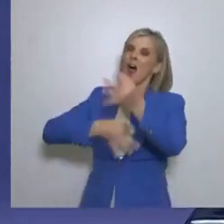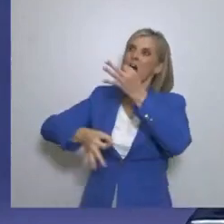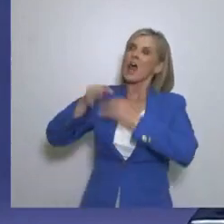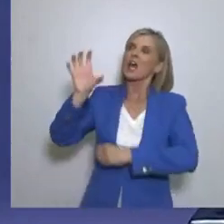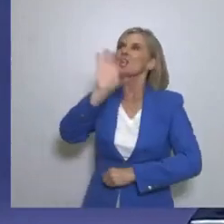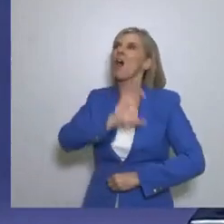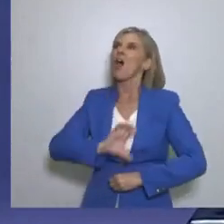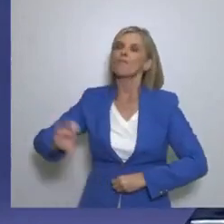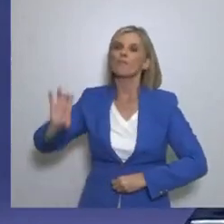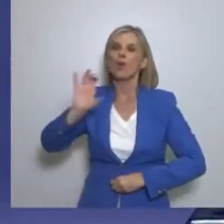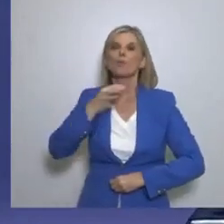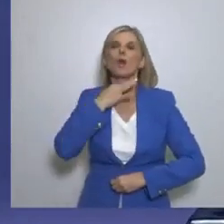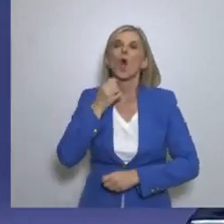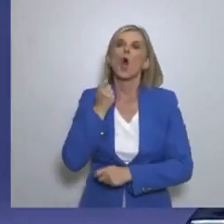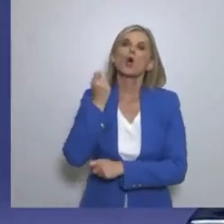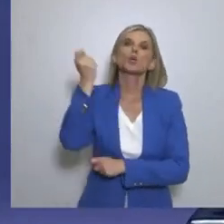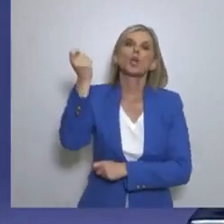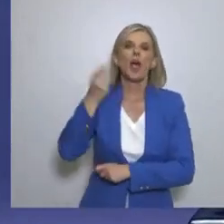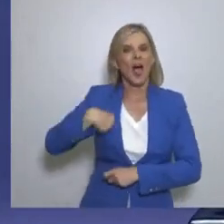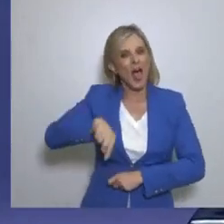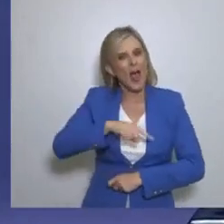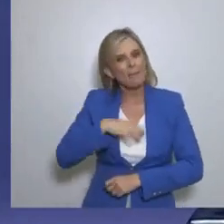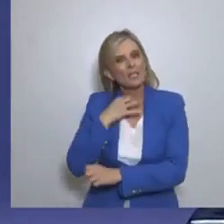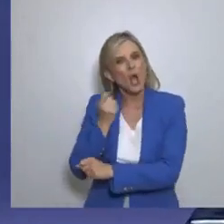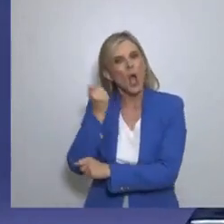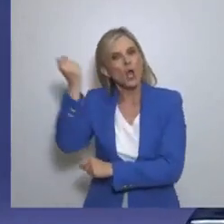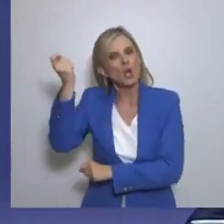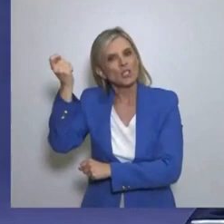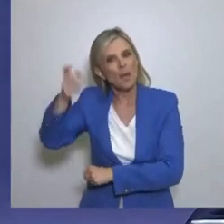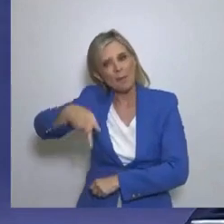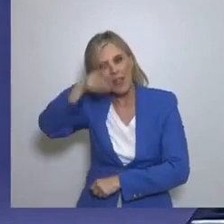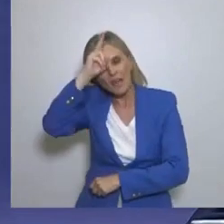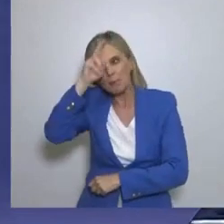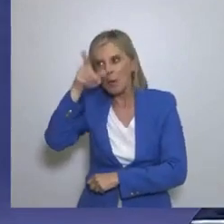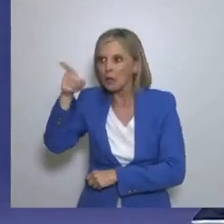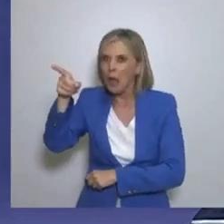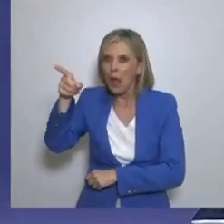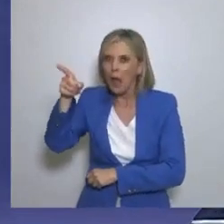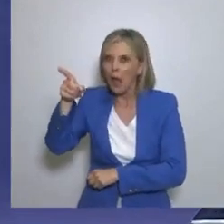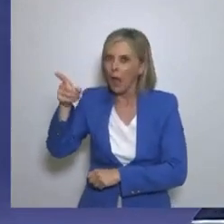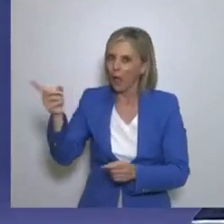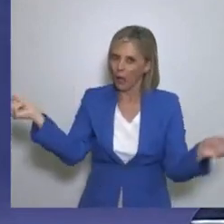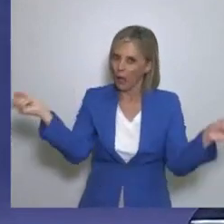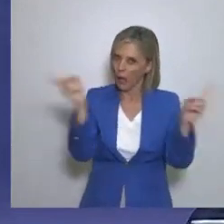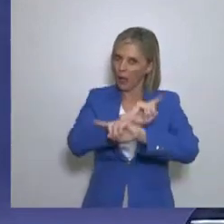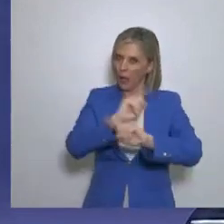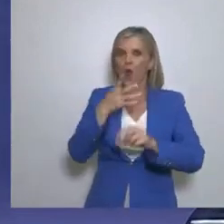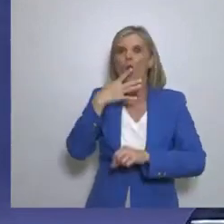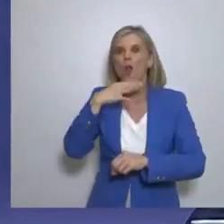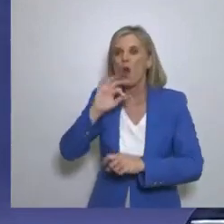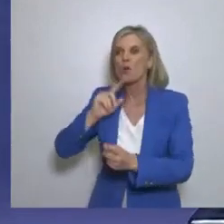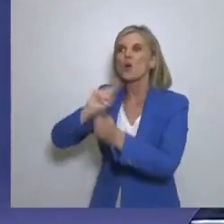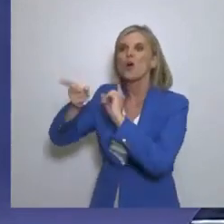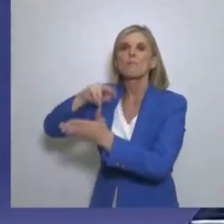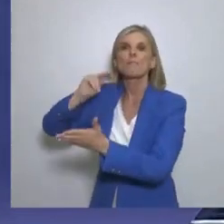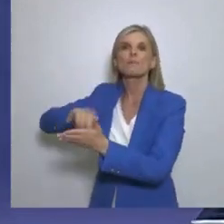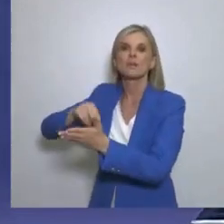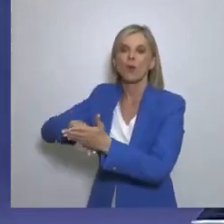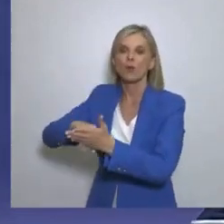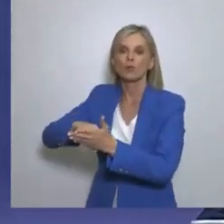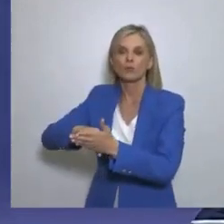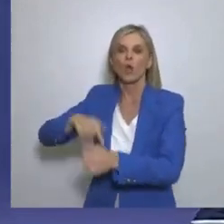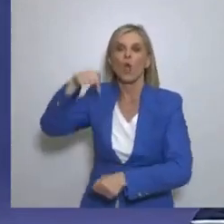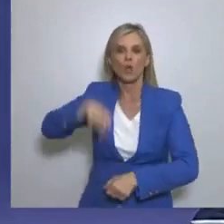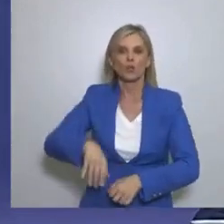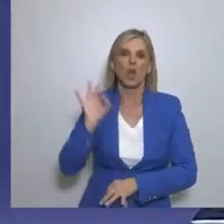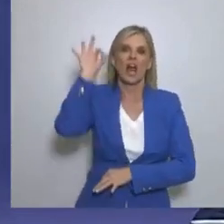ευρωπαϊκά ότι χρωστάμε στους Γερμανούς και μας έβαλαν τα μνημόνια και τουλάχιστον ήρθε η ώρα να ξεκαθαρίσουμε